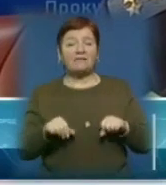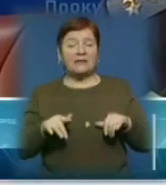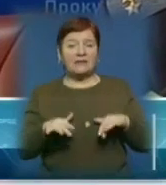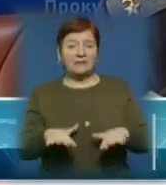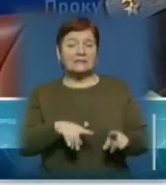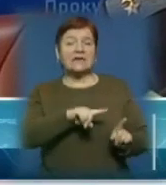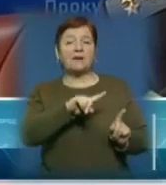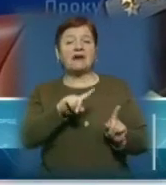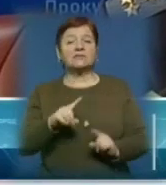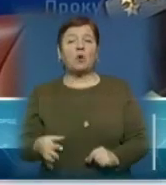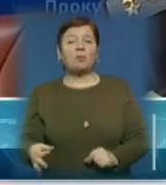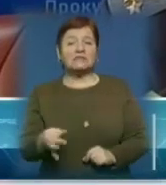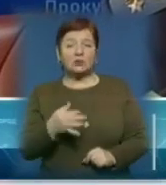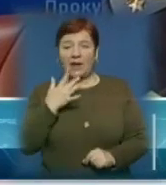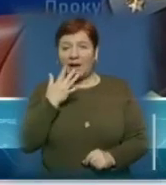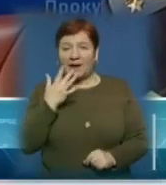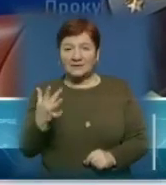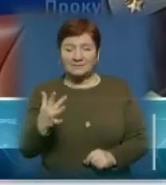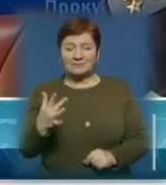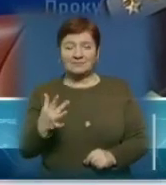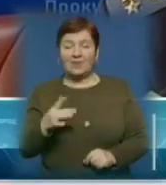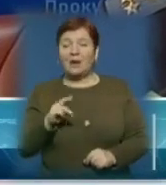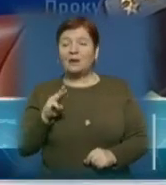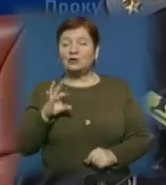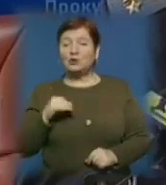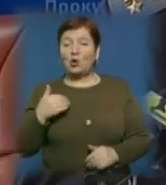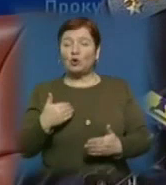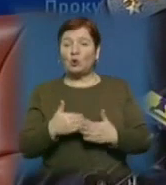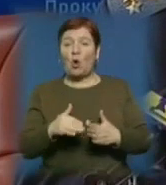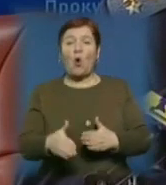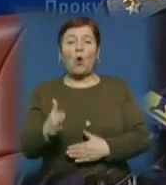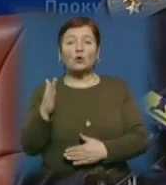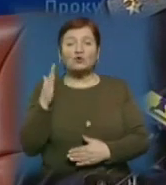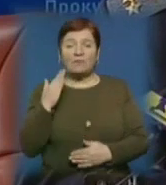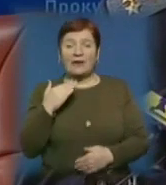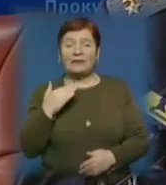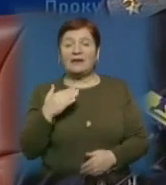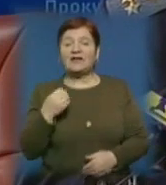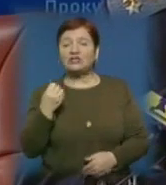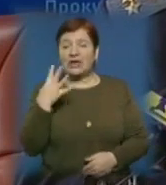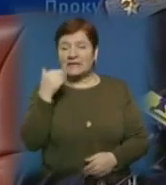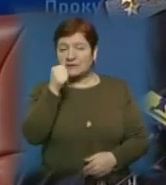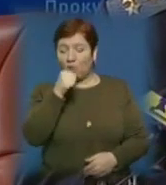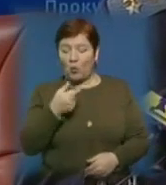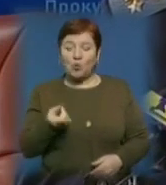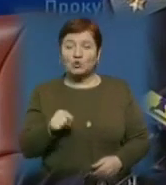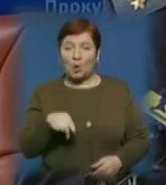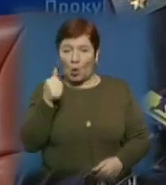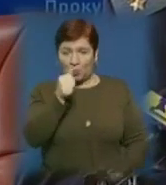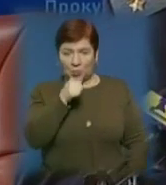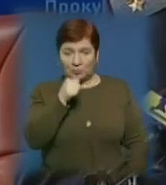Закарпатської обласної ради щодо голосування 28.01.14, тобто цього року.